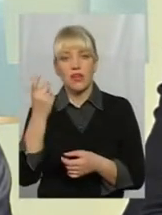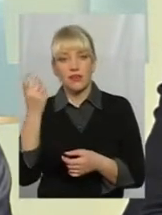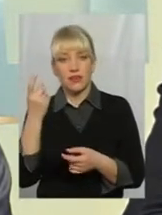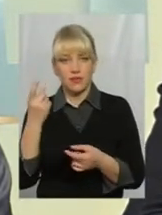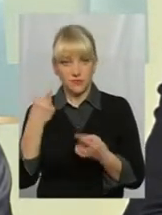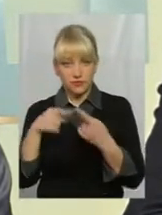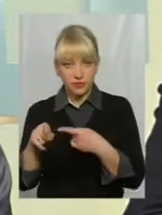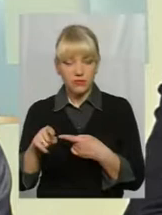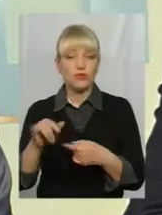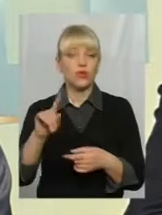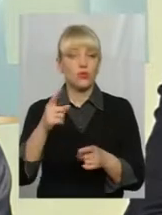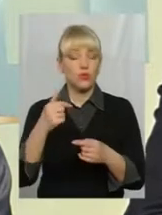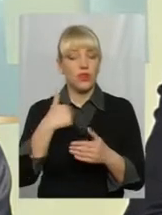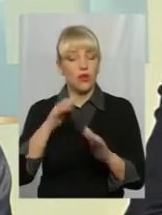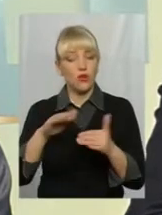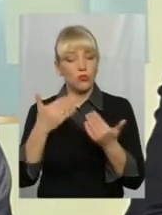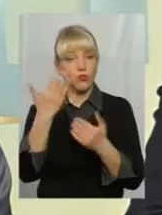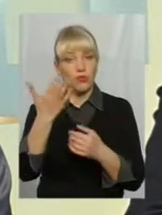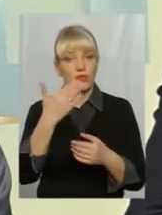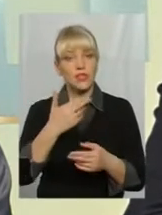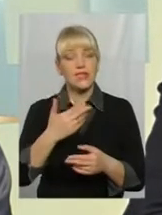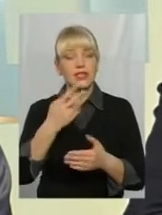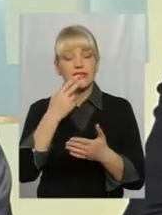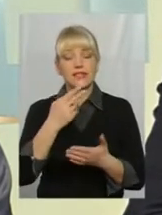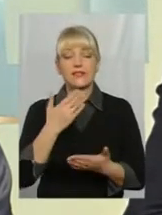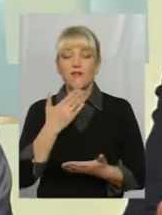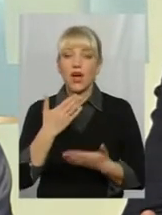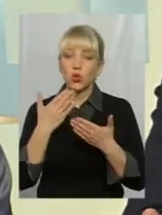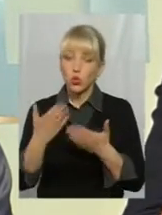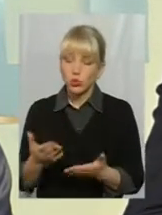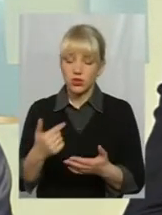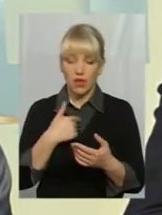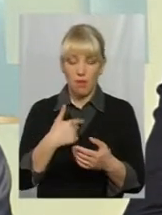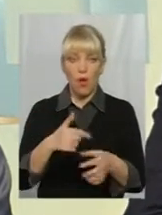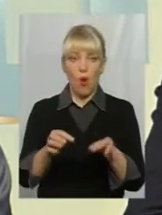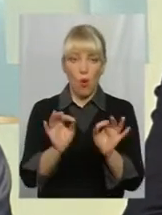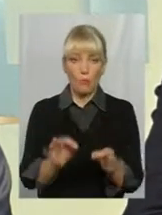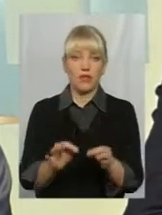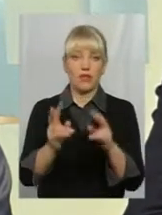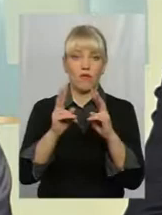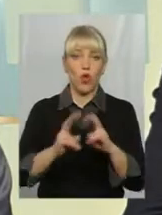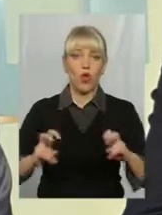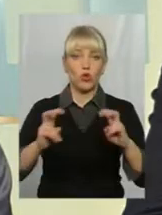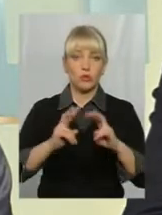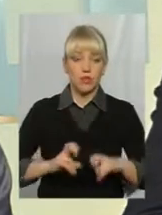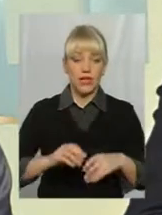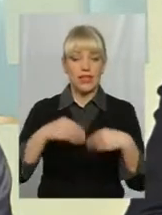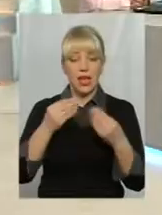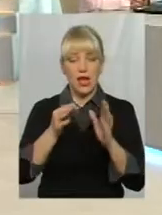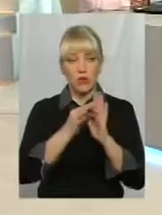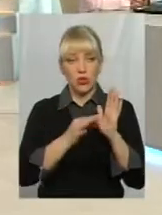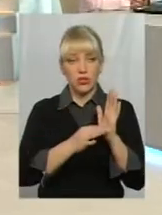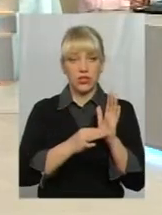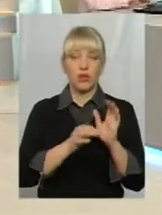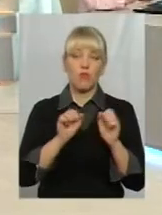Тобто я рекомендую звернутися. Ми об'єктивно розберемося і дамо оцінку. Можете взяти ті